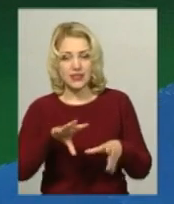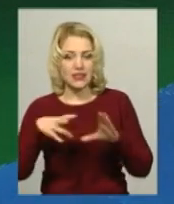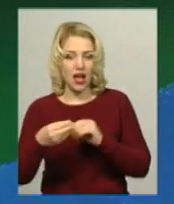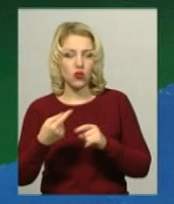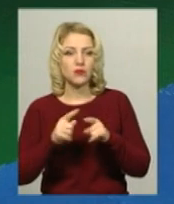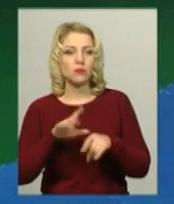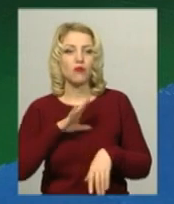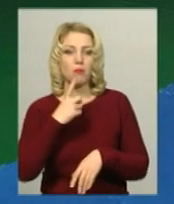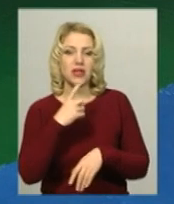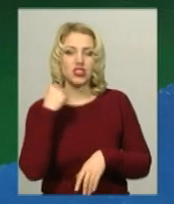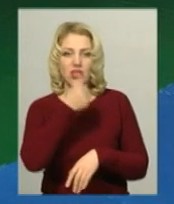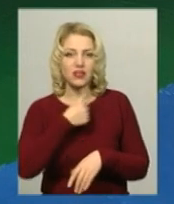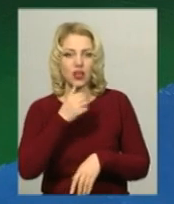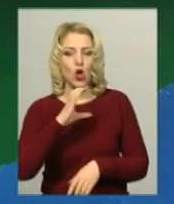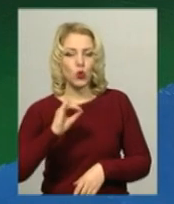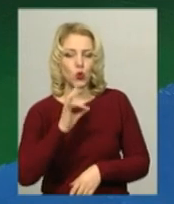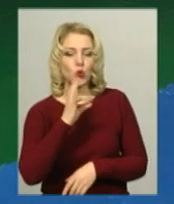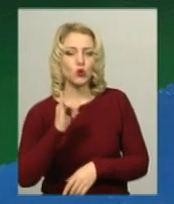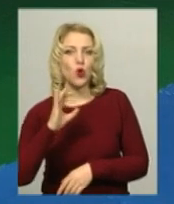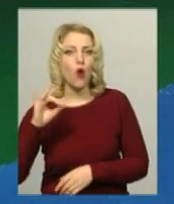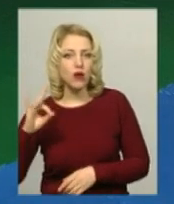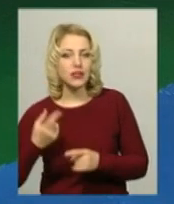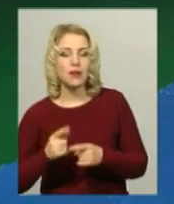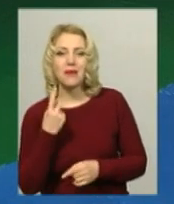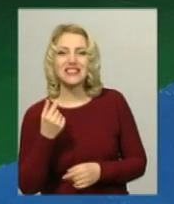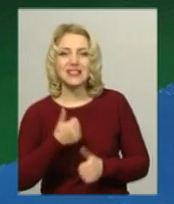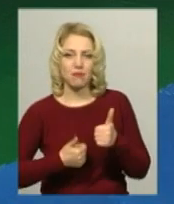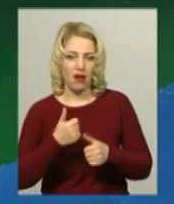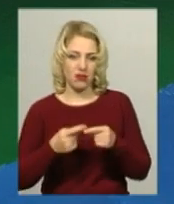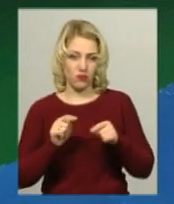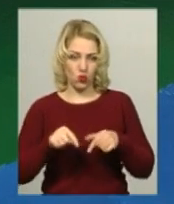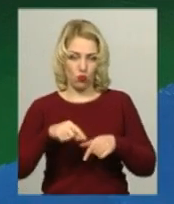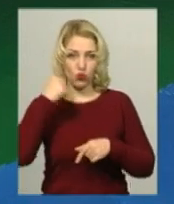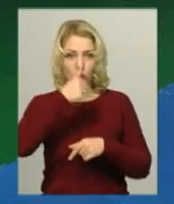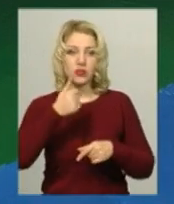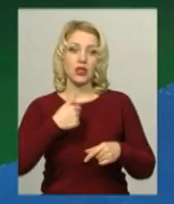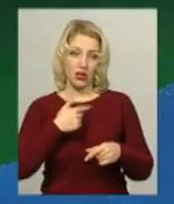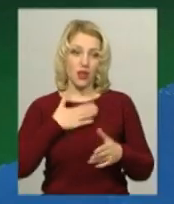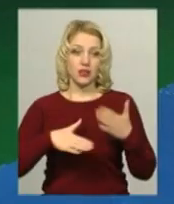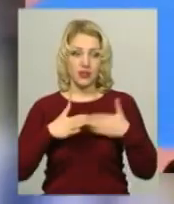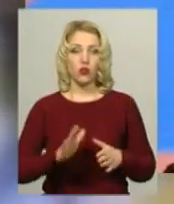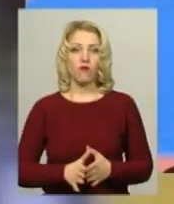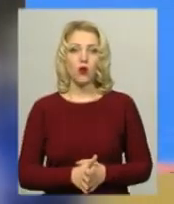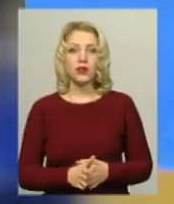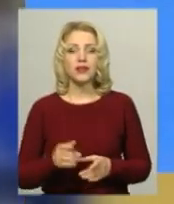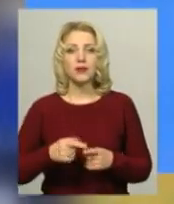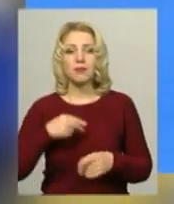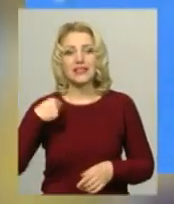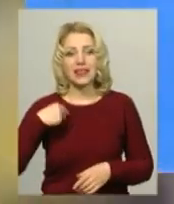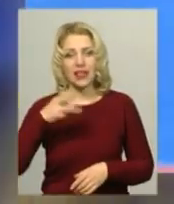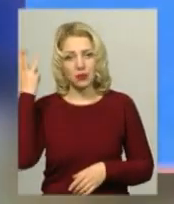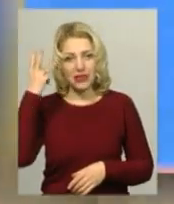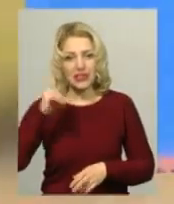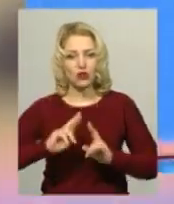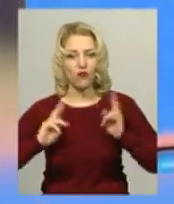це був перший рік мій в юніорах, це перші змагання були в цьому році, тому я більш-менш задоволений». Президент Хмельницької